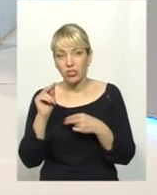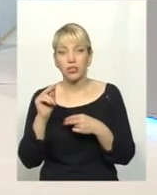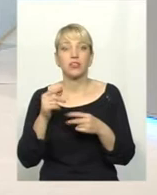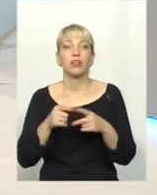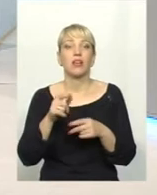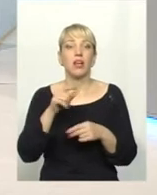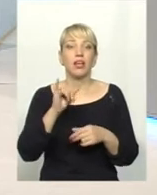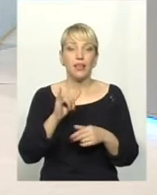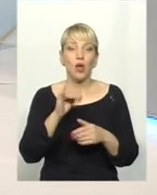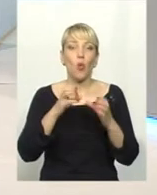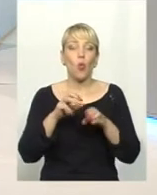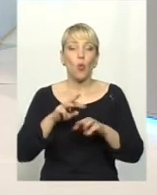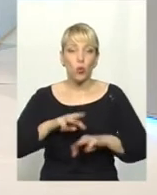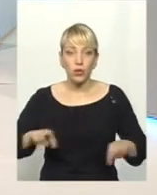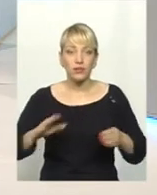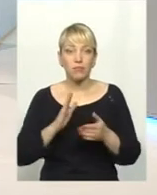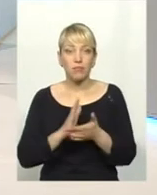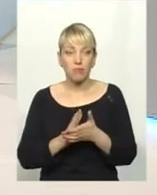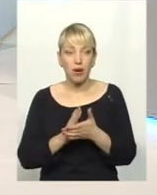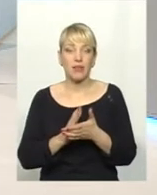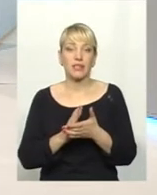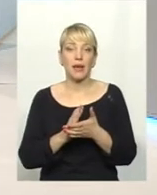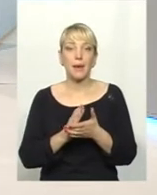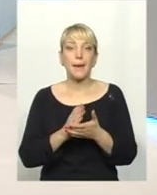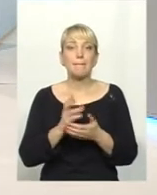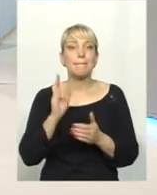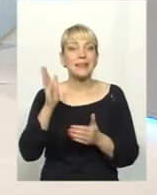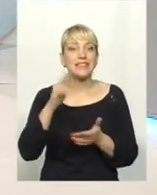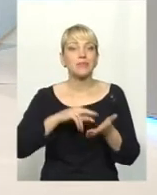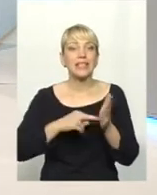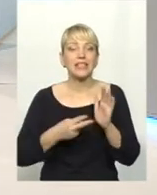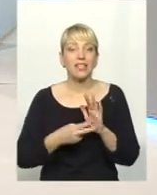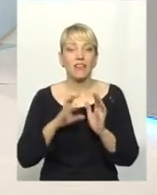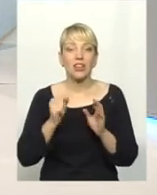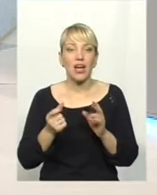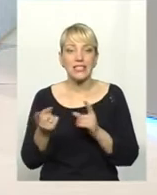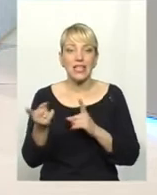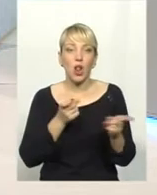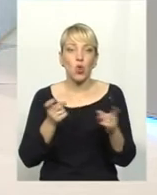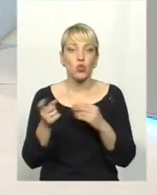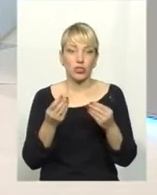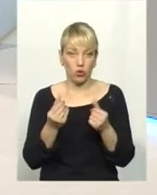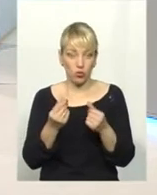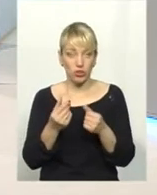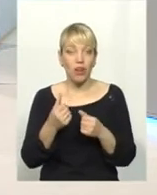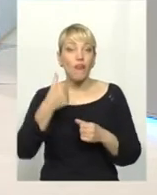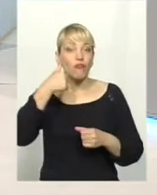і буквально вчора прем'єр-міністр